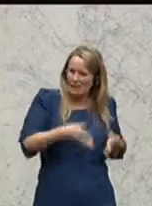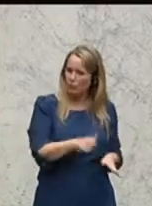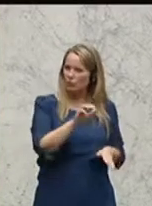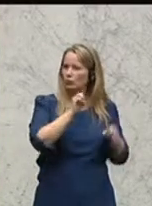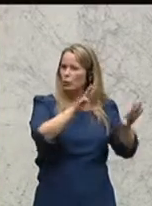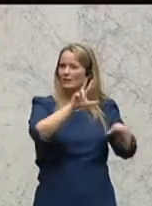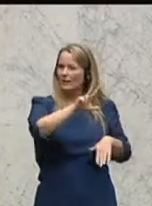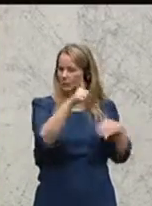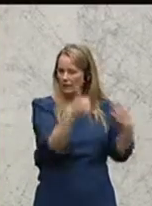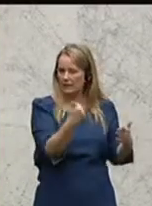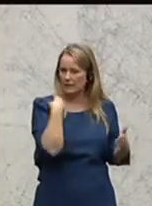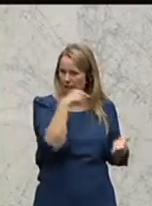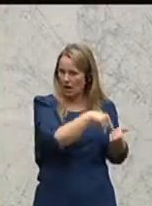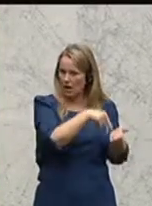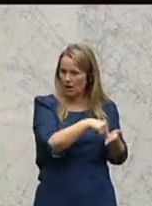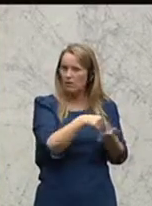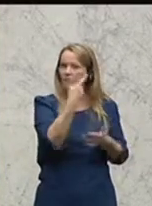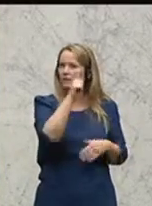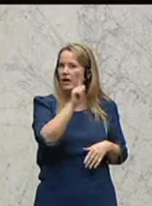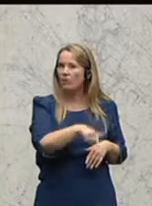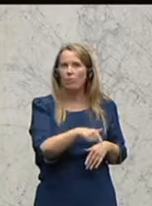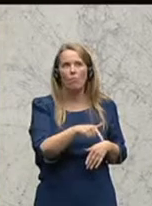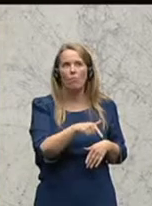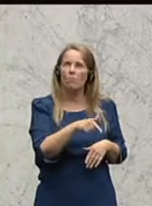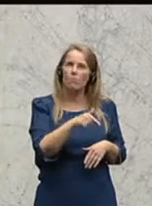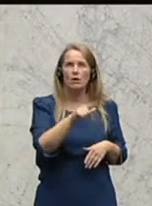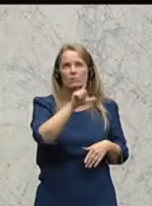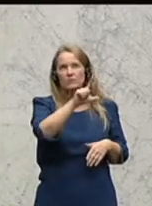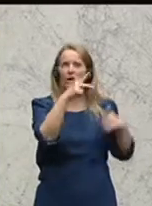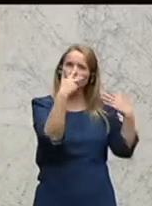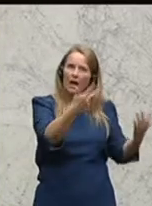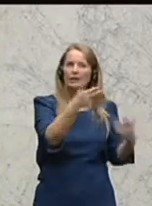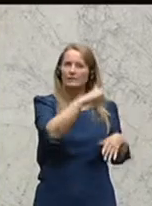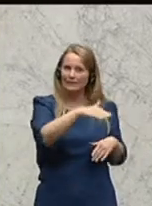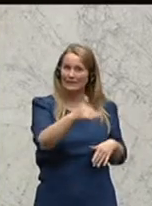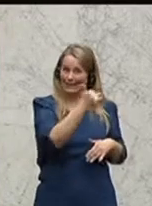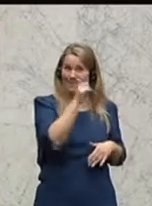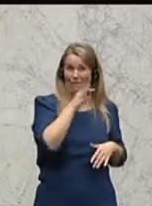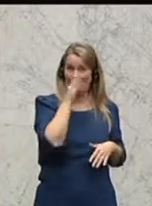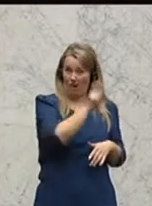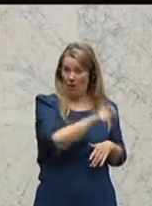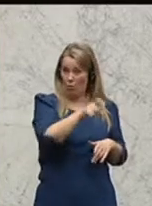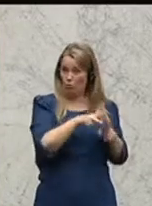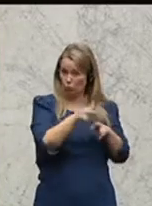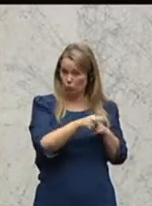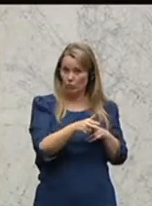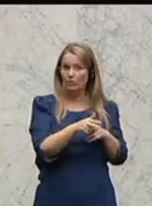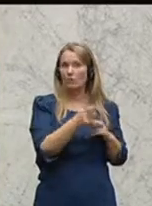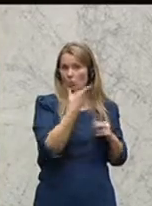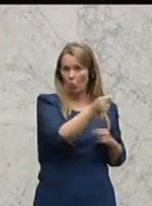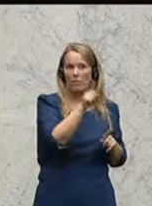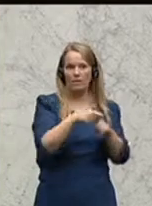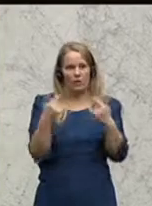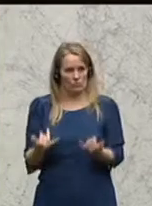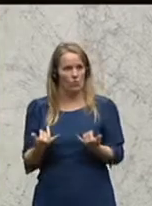1963 ansieht, damals 2,82 Kinder je Frau, in etwa doppelt so hoch, wie das heute